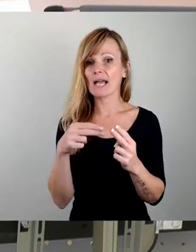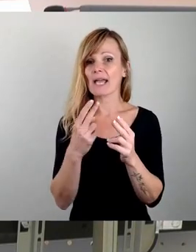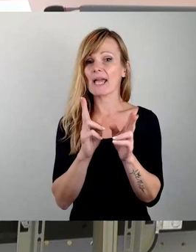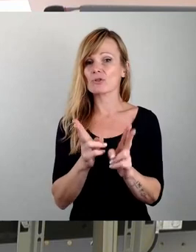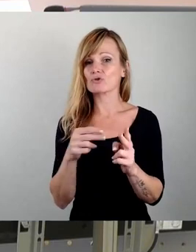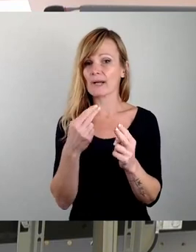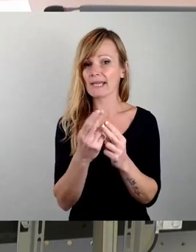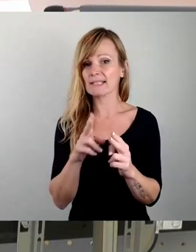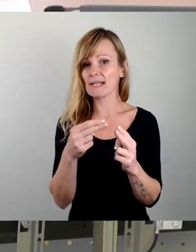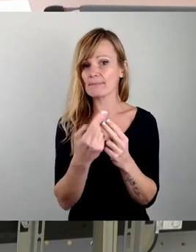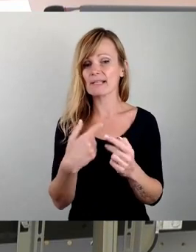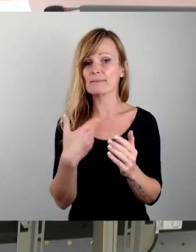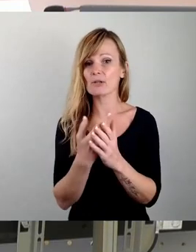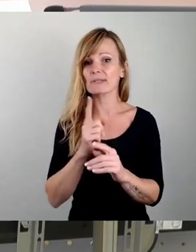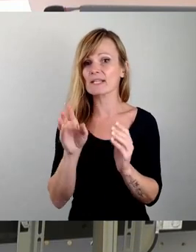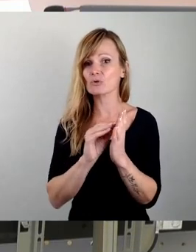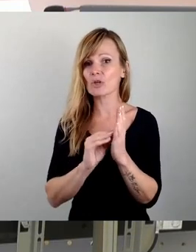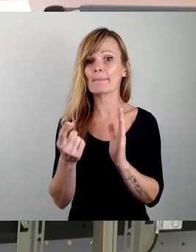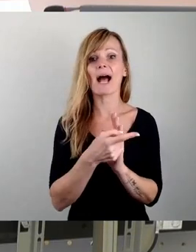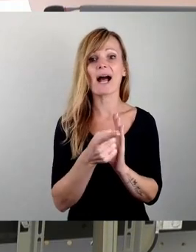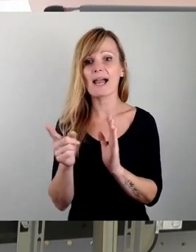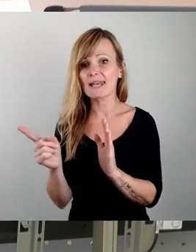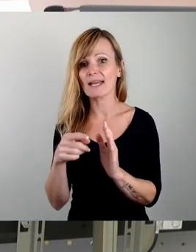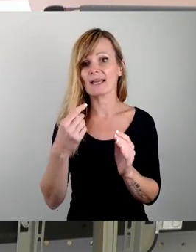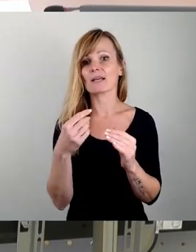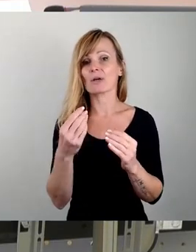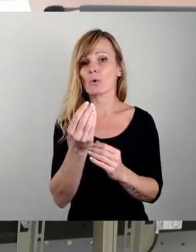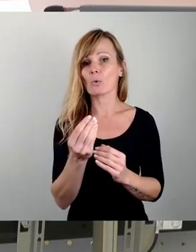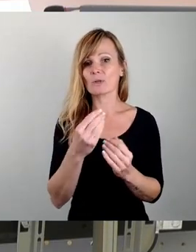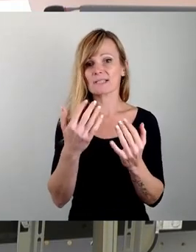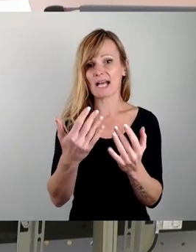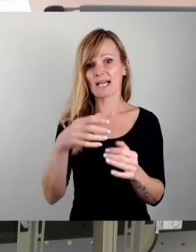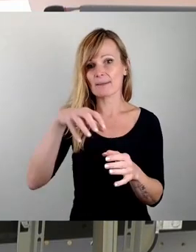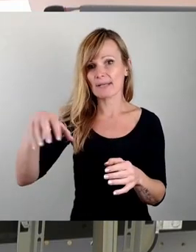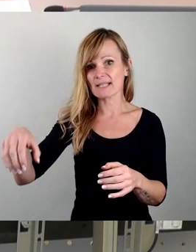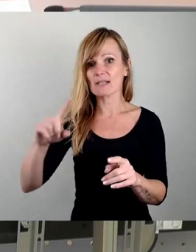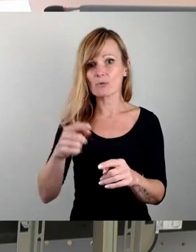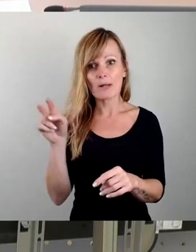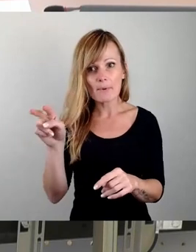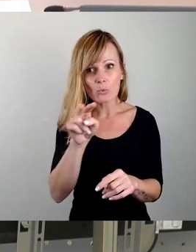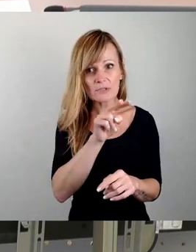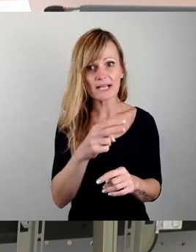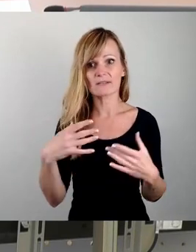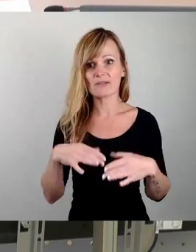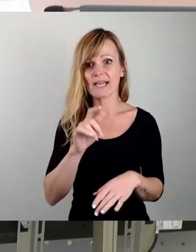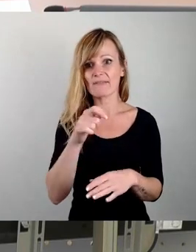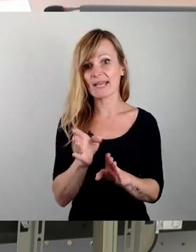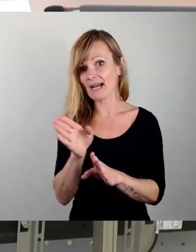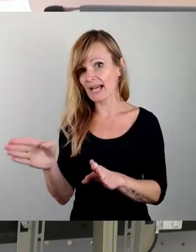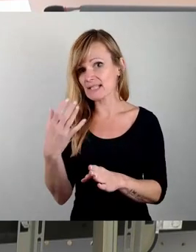zum Beispiel nicht zu schreiben, alle Kunstrasenplätze mögen begutachtet werden, wollten die Freien Wähler rechts nicht.